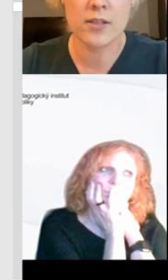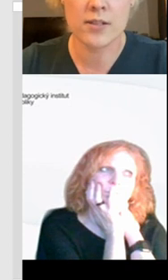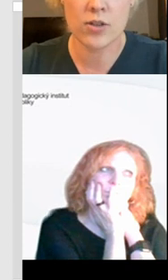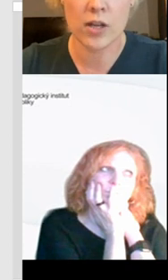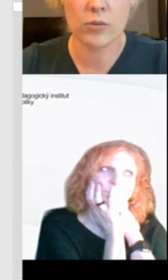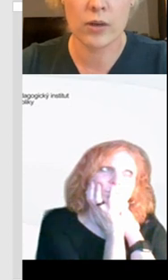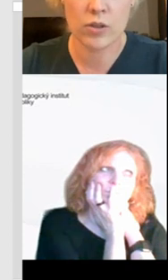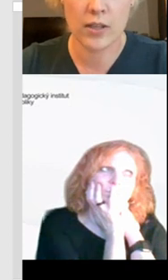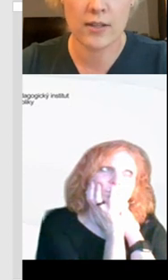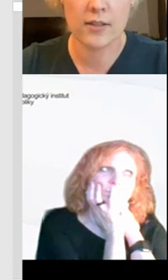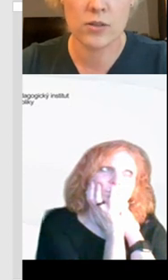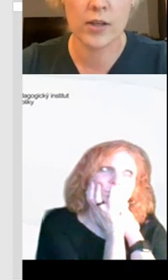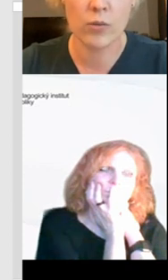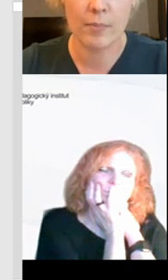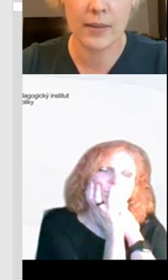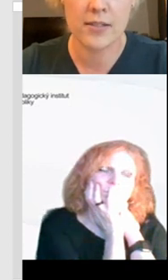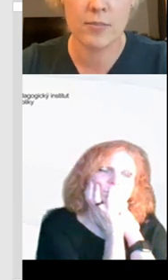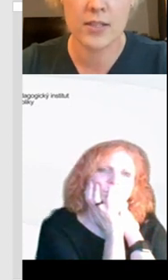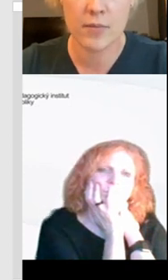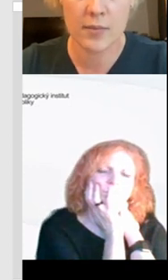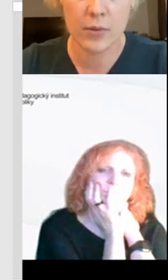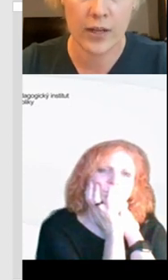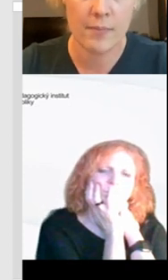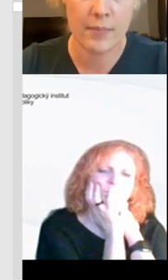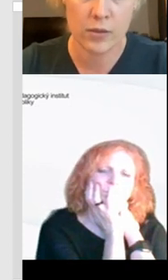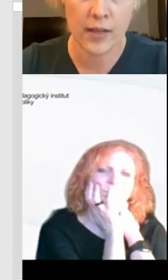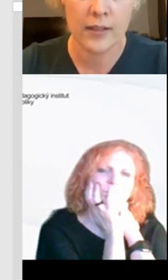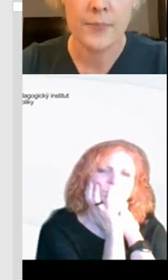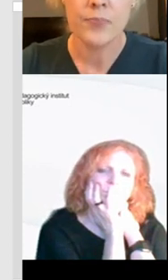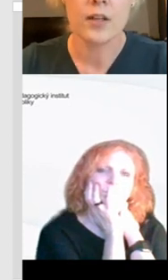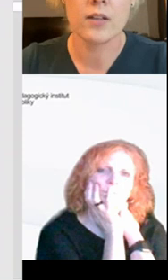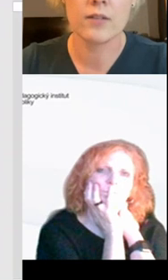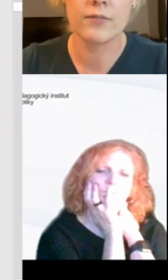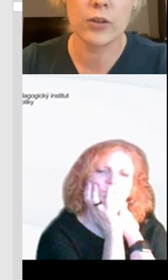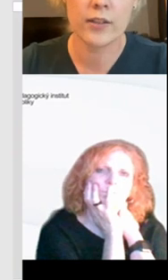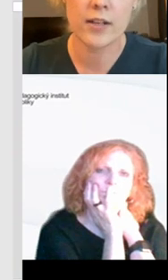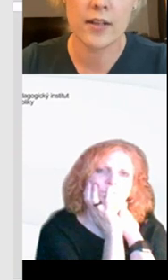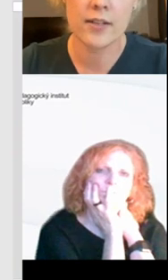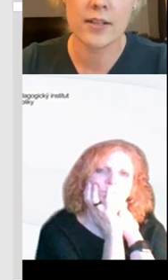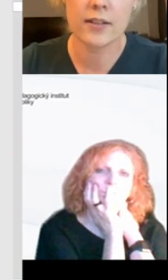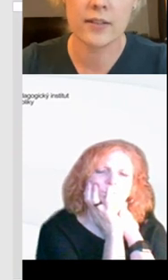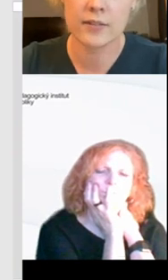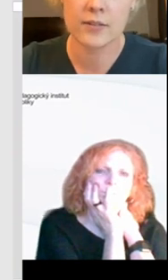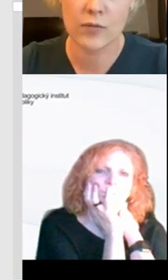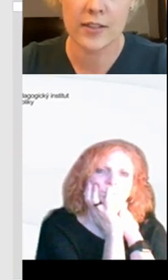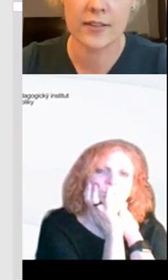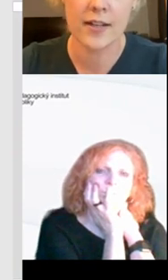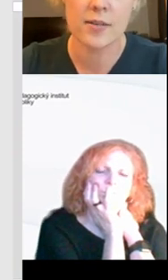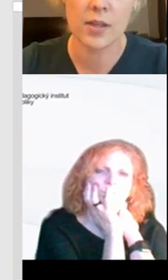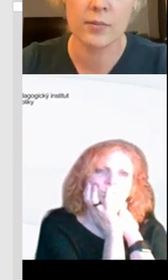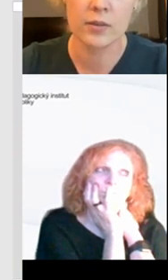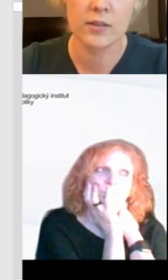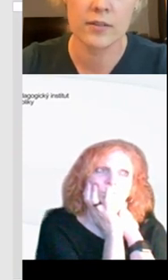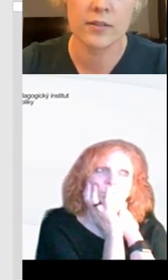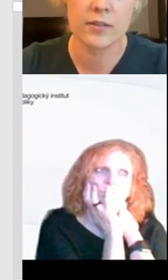Samozřejmě musíte je ze začátku naučit, jak s tou danou aplikací nebo jak s tím daným programkem pracovat. Výhoda tady těchhle z těch, zrovna